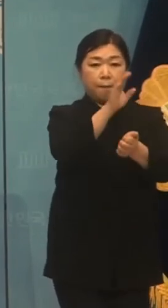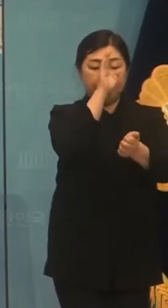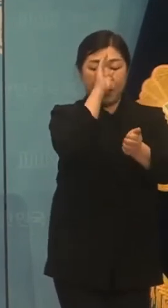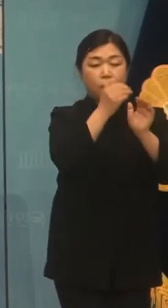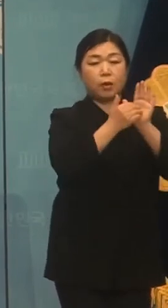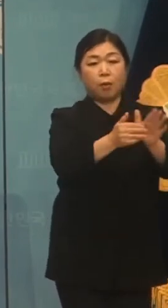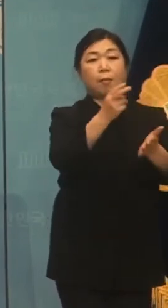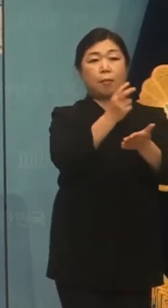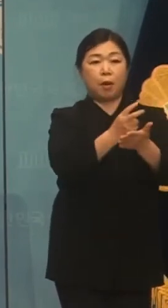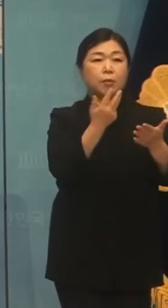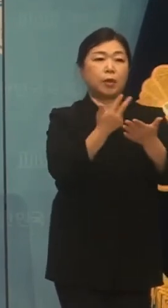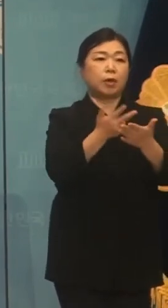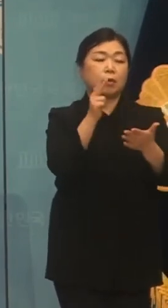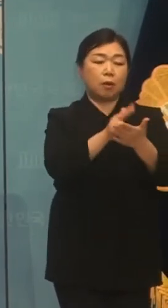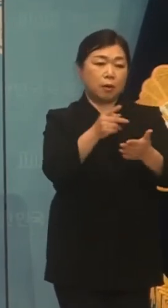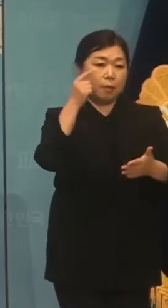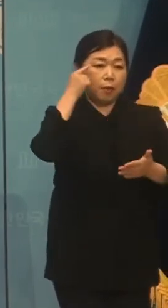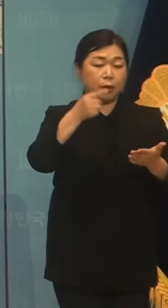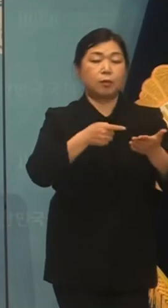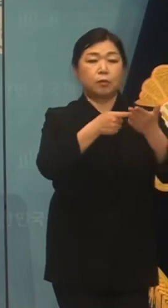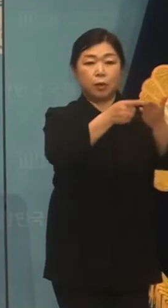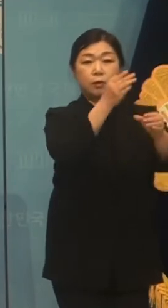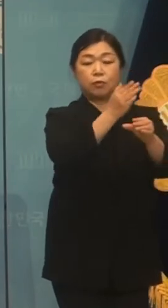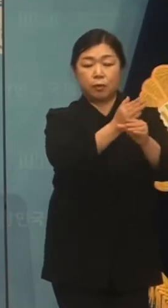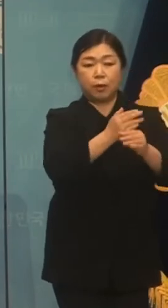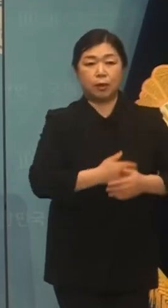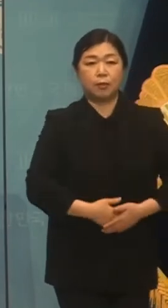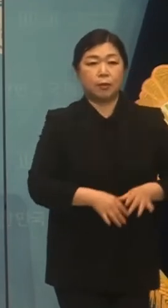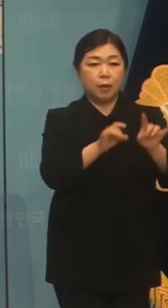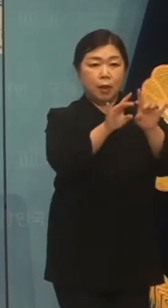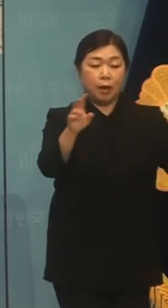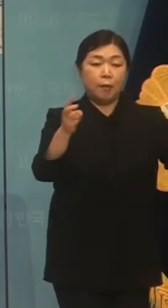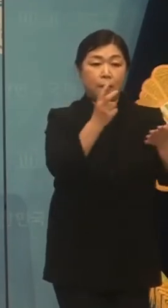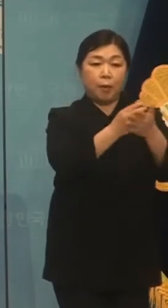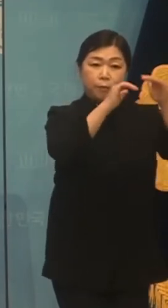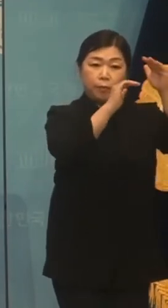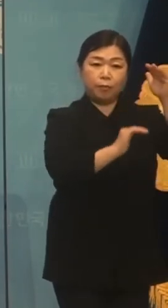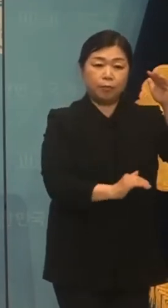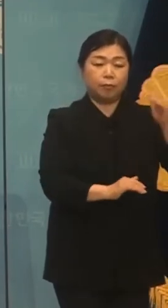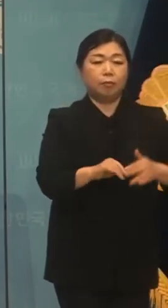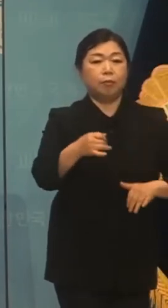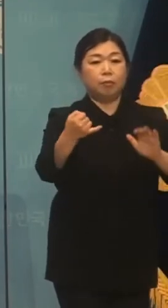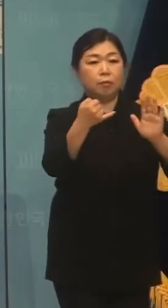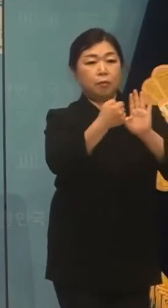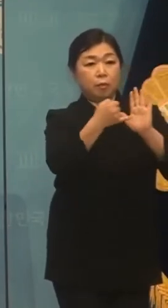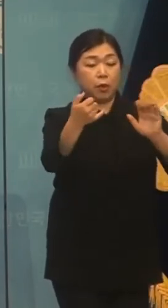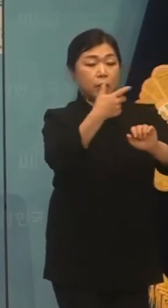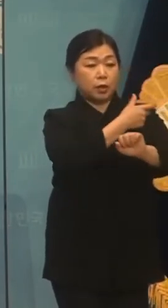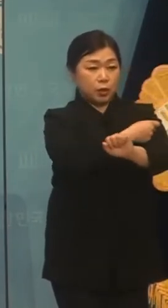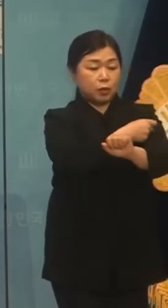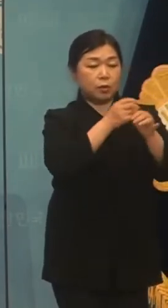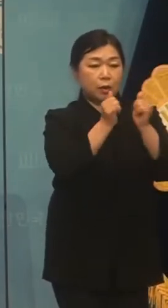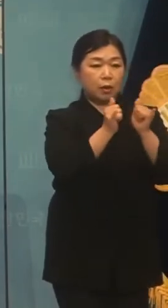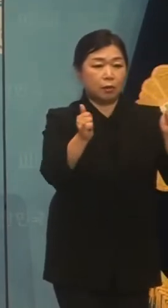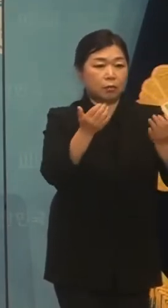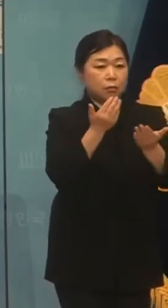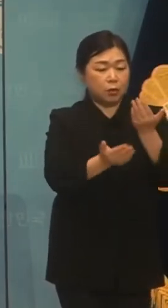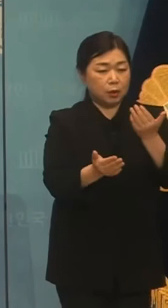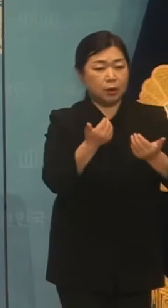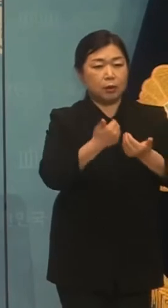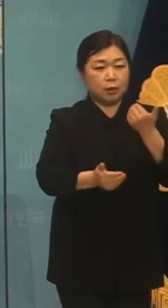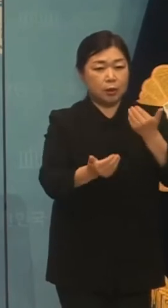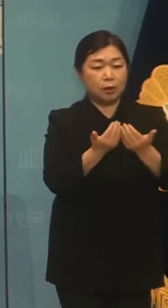감염병예방법 개정안이 관리되어 있습니다. 각각의 동안들은 백신 투여자에게 이상정상